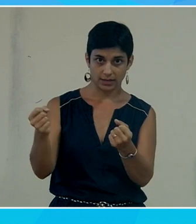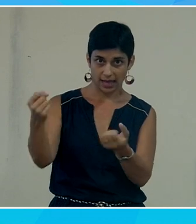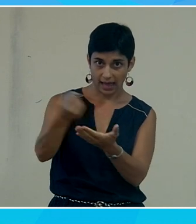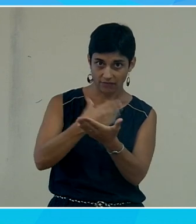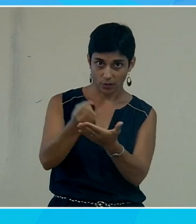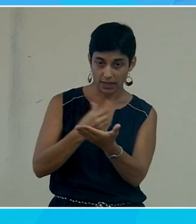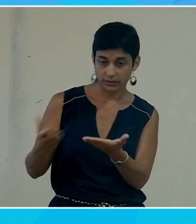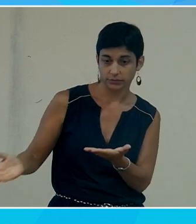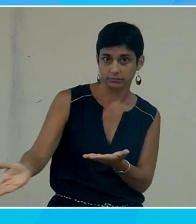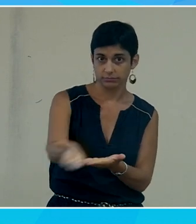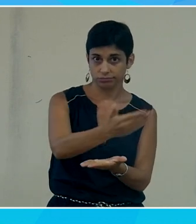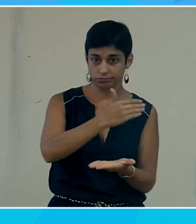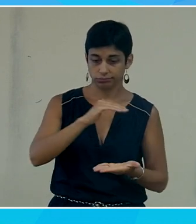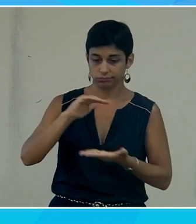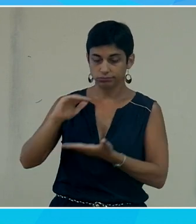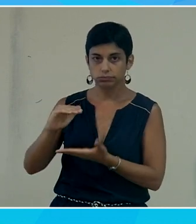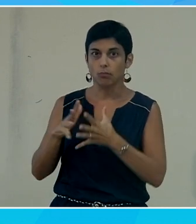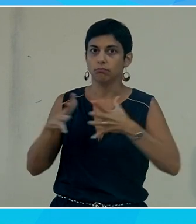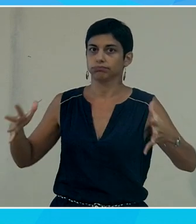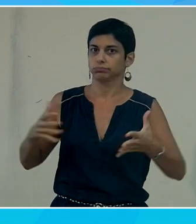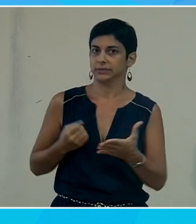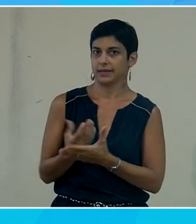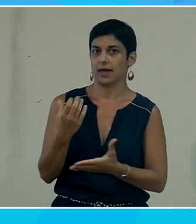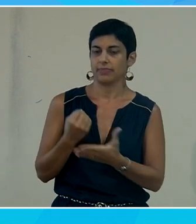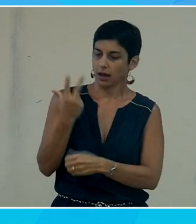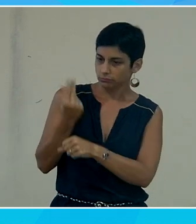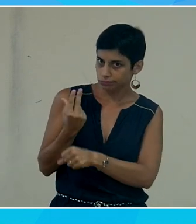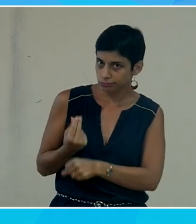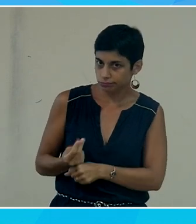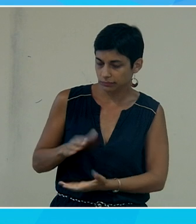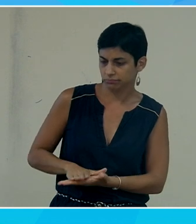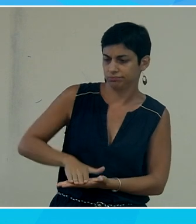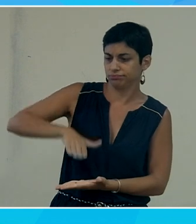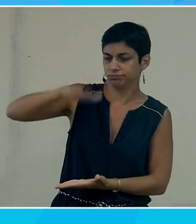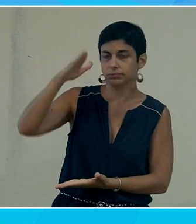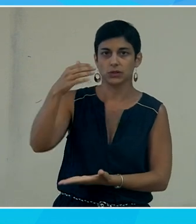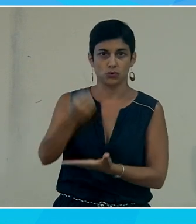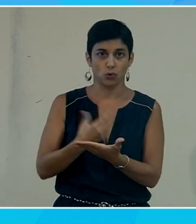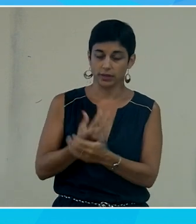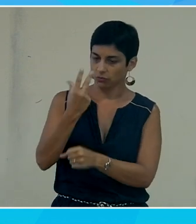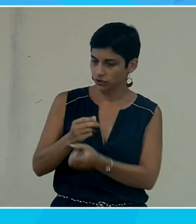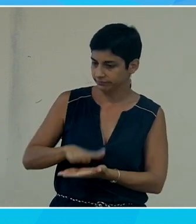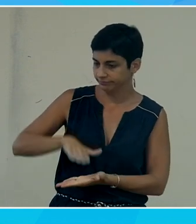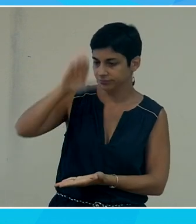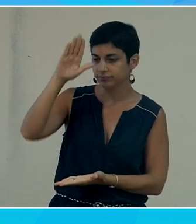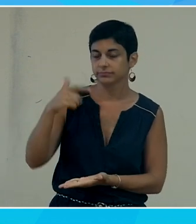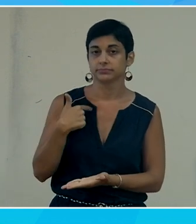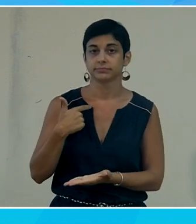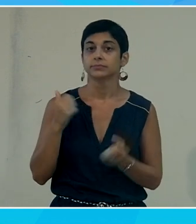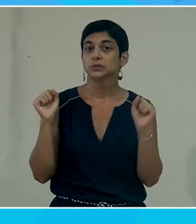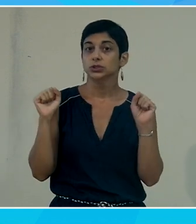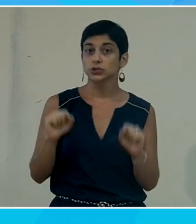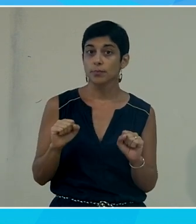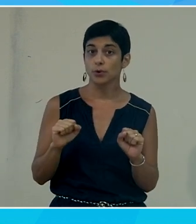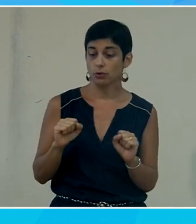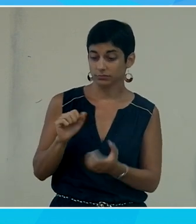qu'elle vient alimenter un big data donc un environnement un repository dans lequel on va stocker ces données je vais pouvoir du coup sur